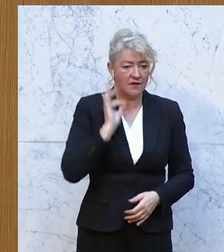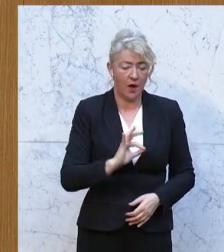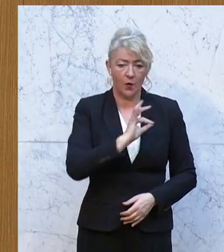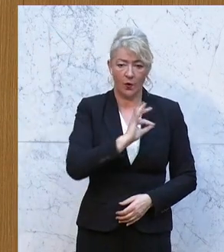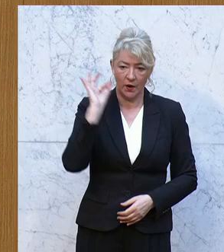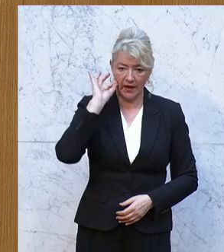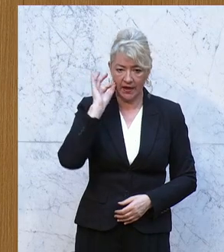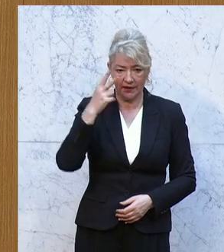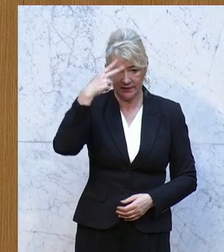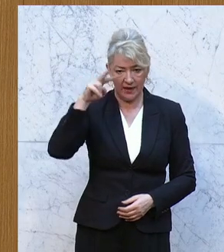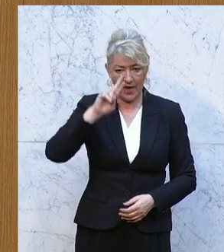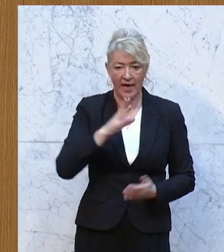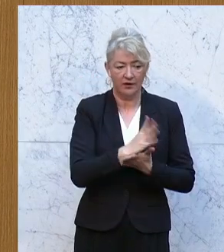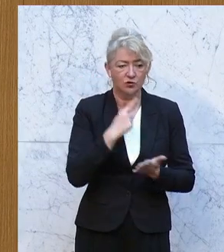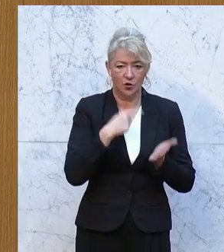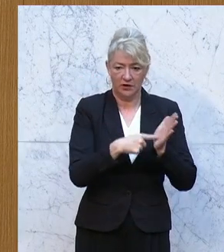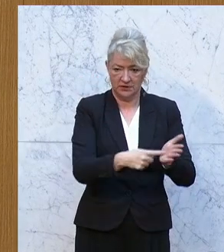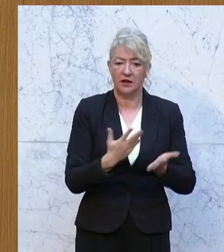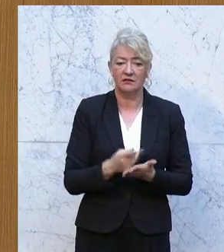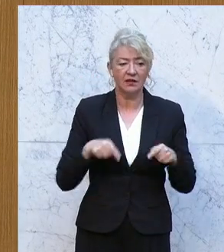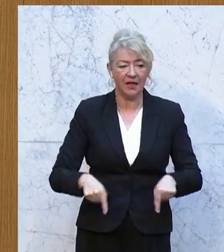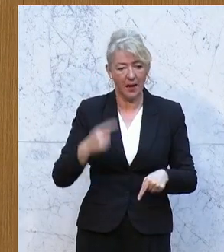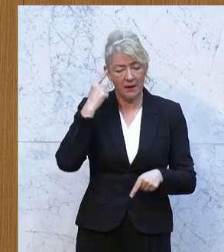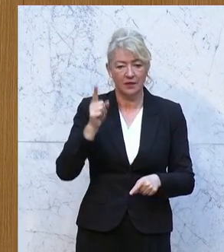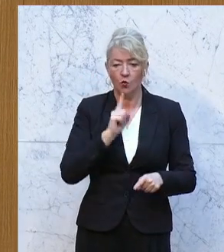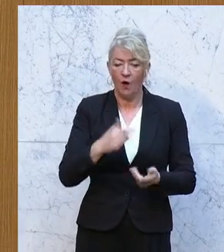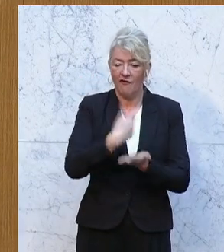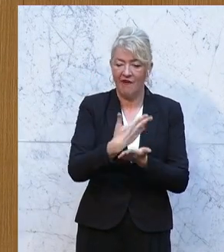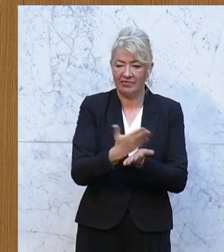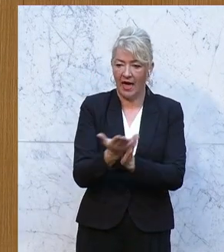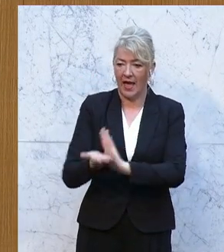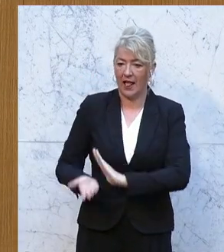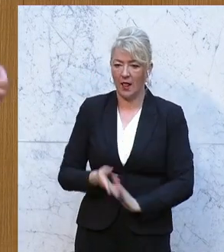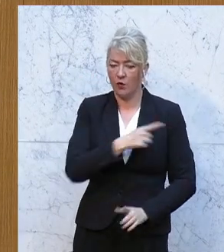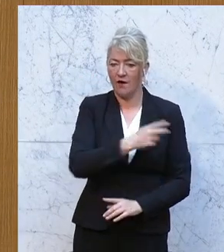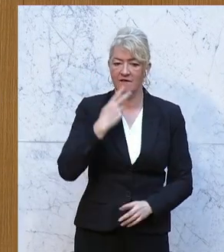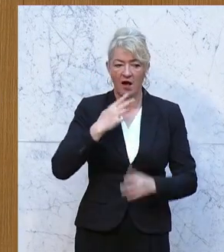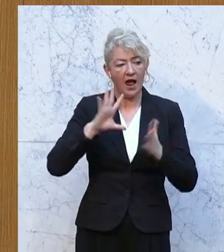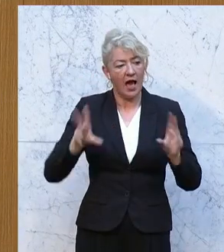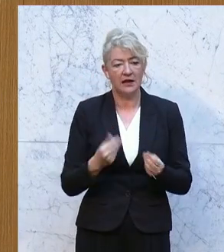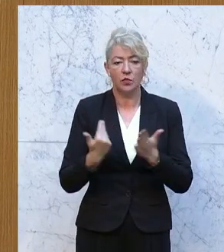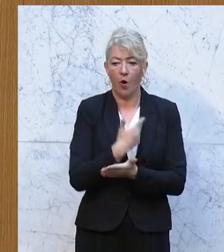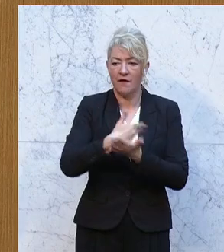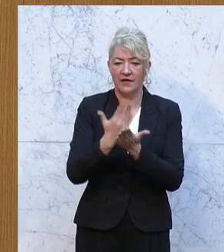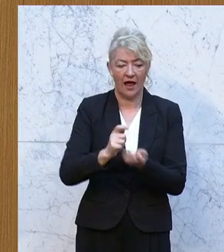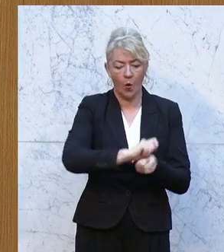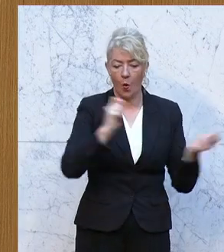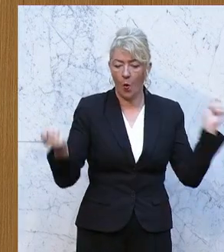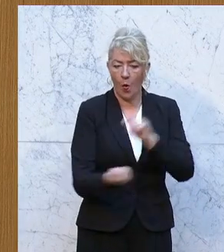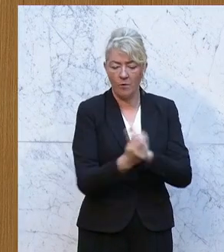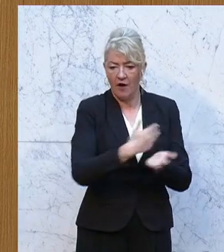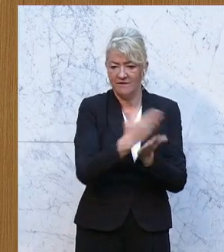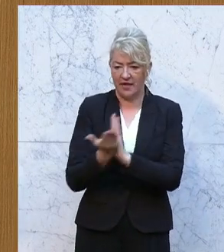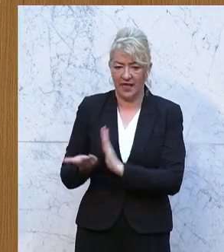Herr hat es ja auf den Punkt gebracht, es geht hier nur um Verteilung. Sie wollen alles neu verteilen? Eine Umverteilung. Und dafür